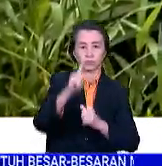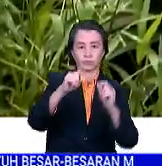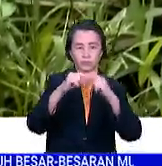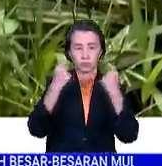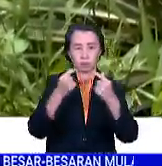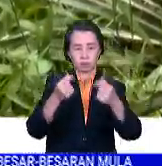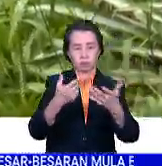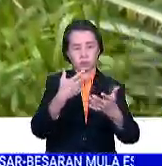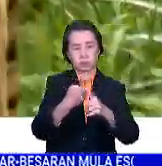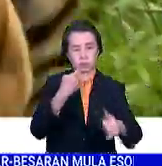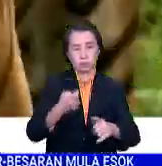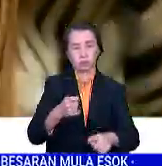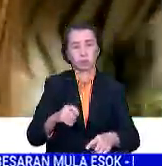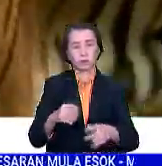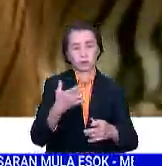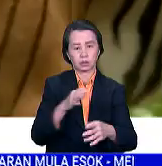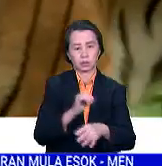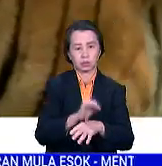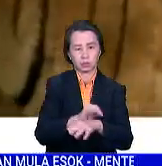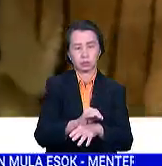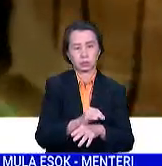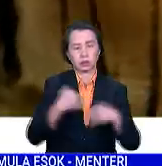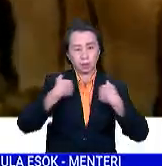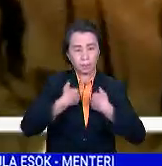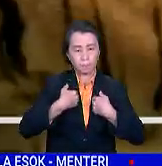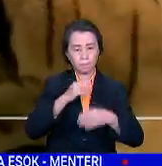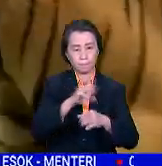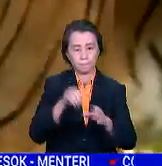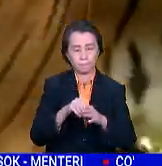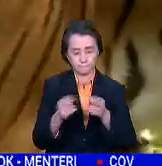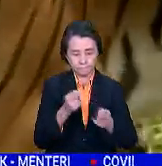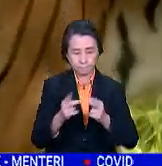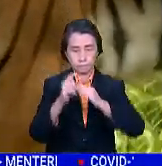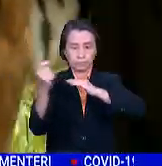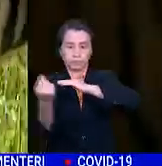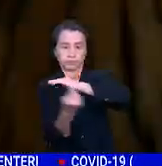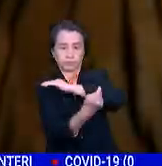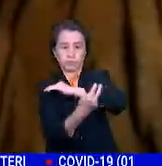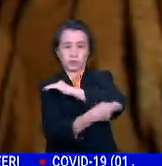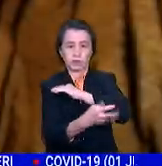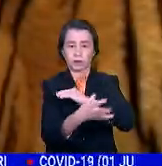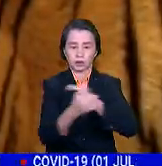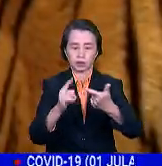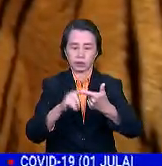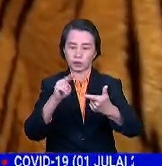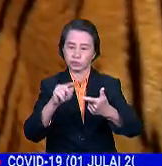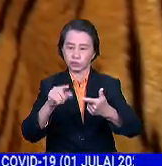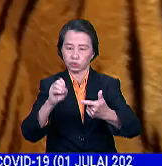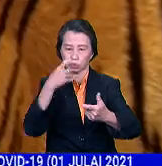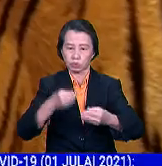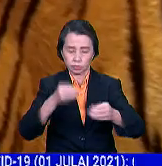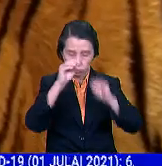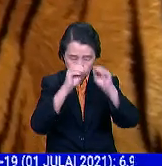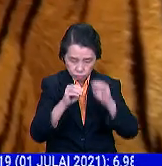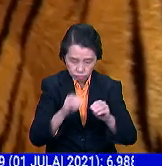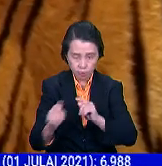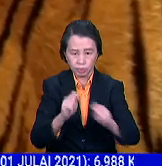pakat ditubuhkan terdiri daripada bakar konservasi harimau Malaya termasuk pengurusan taman negeri dan badan bukan kerajaan untuk memberi input